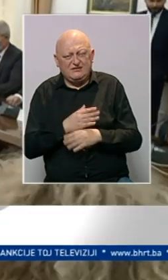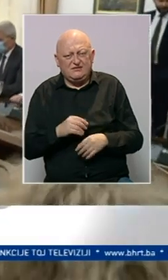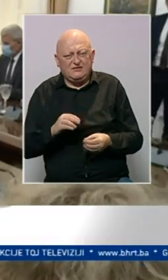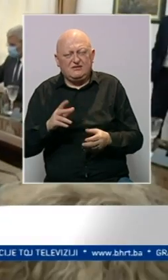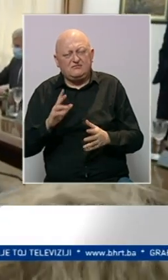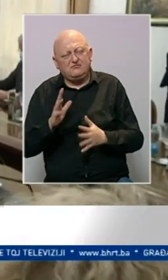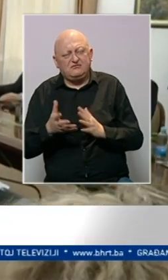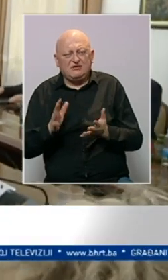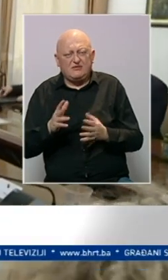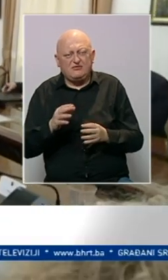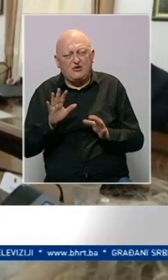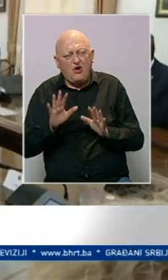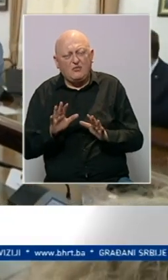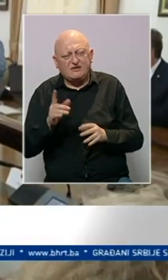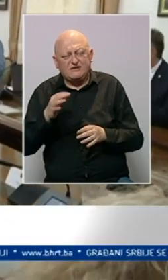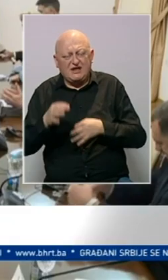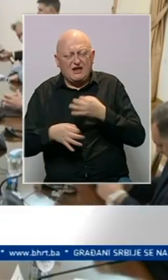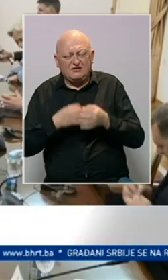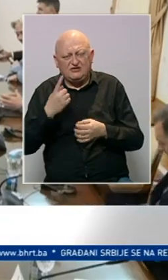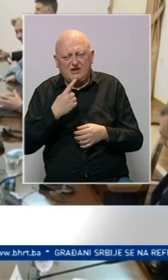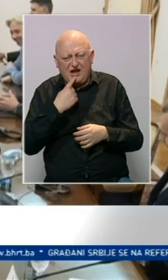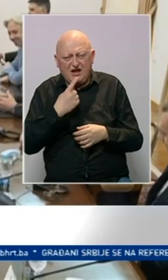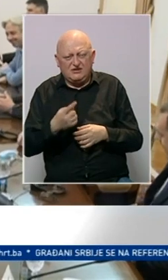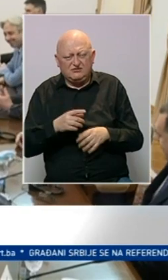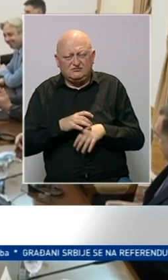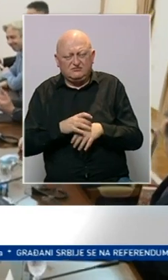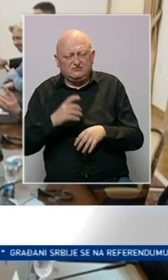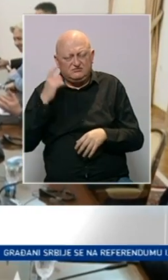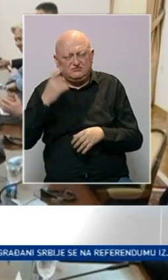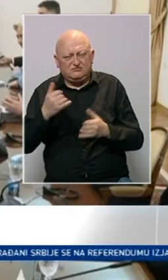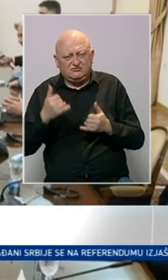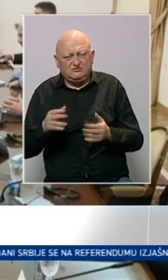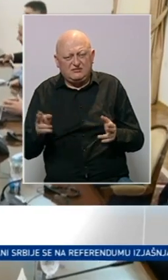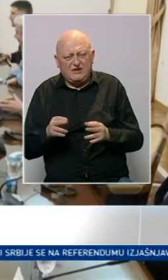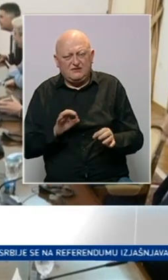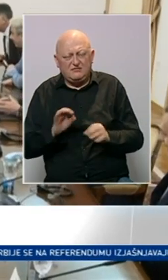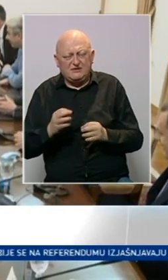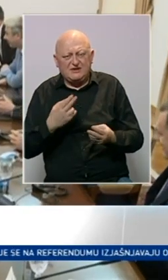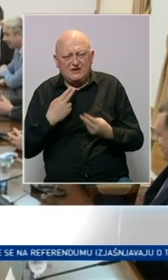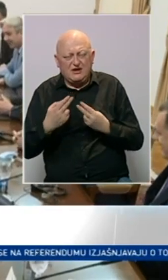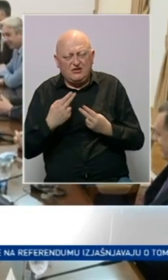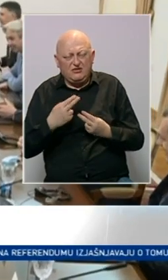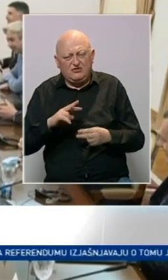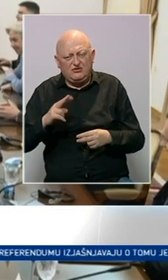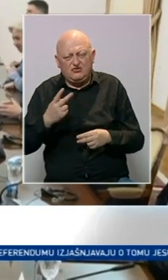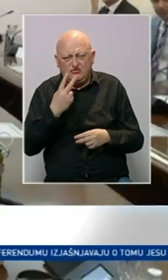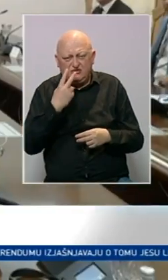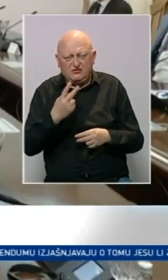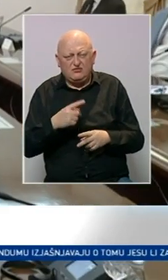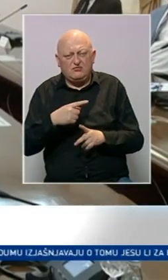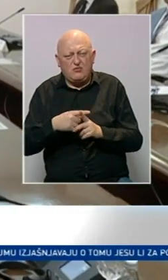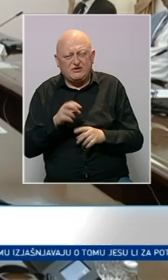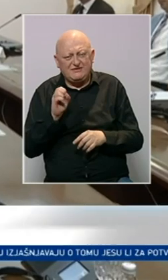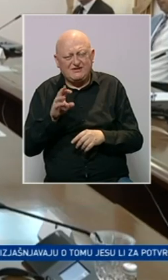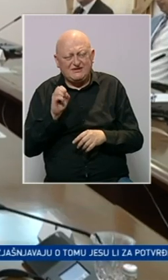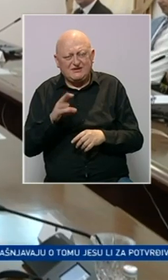prognozama oprezni i analitičari. Jedni tvrde da su lideri stranaka sada manje spremni na kompromise, dok drugi vide i pozitivne